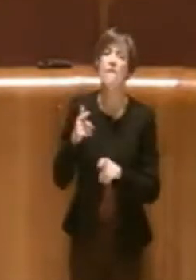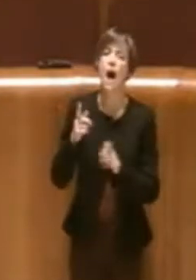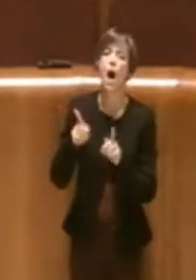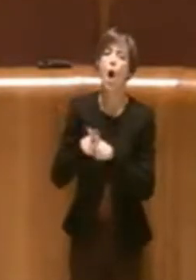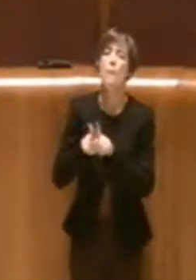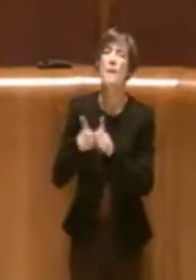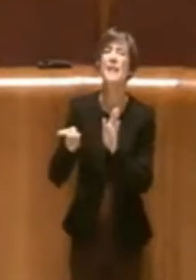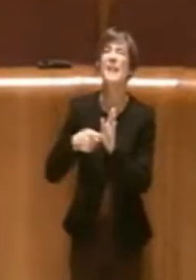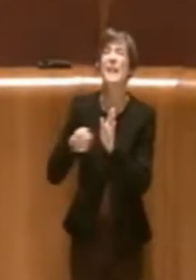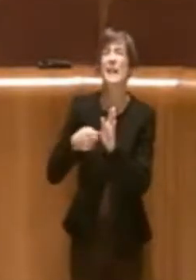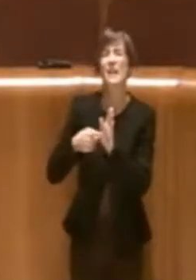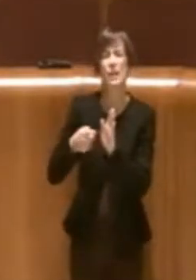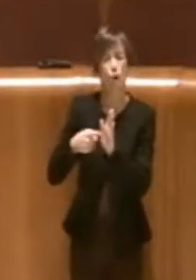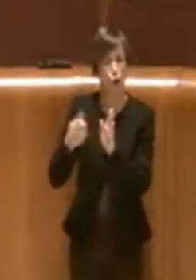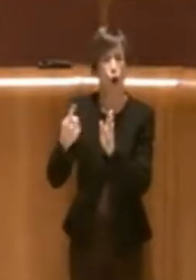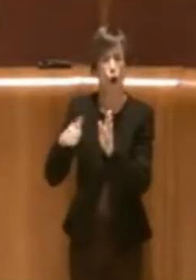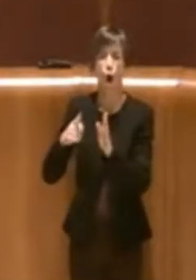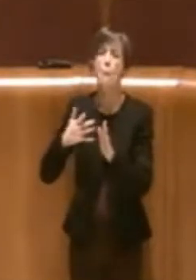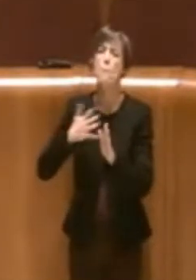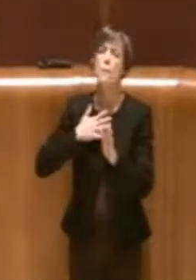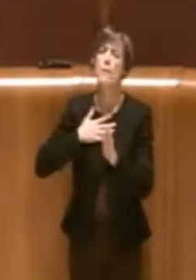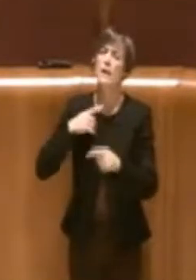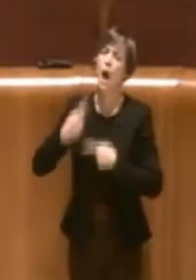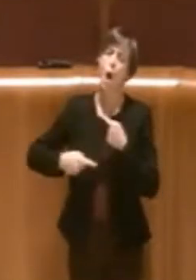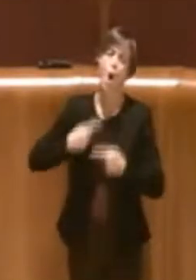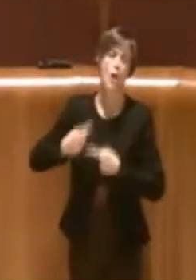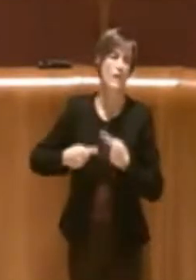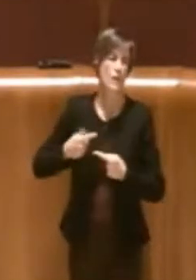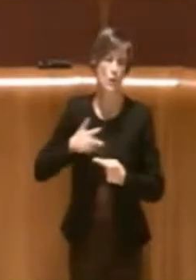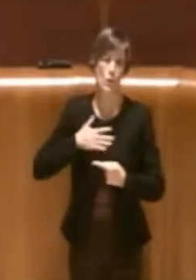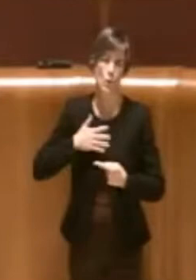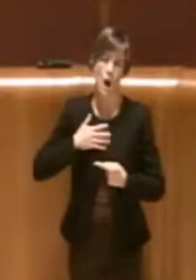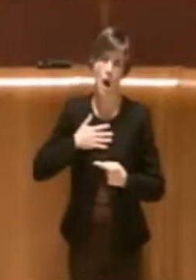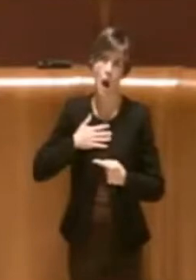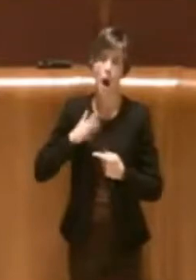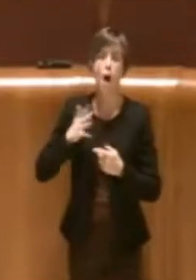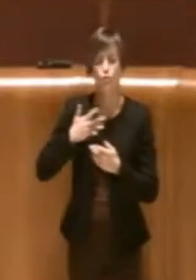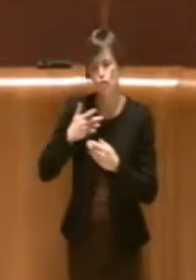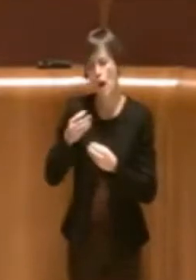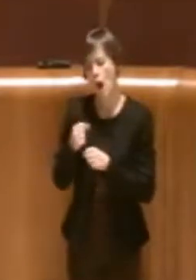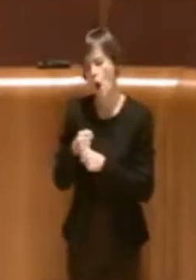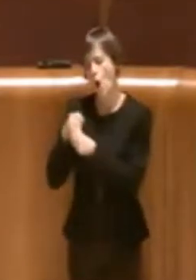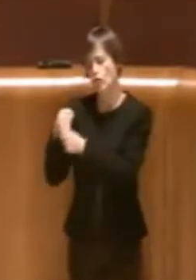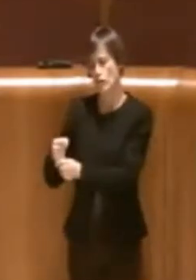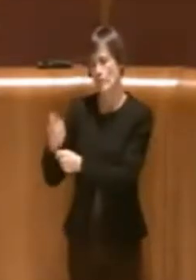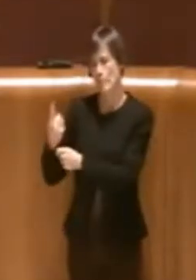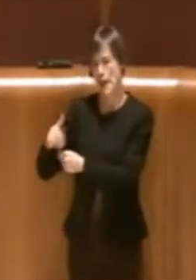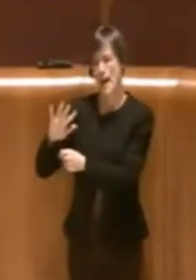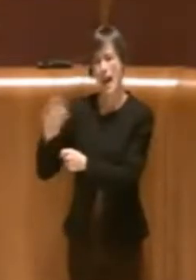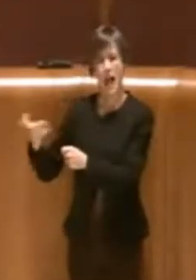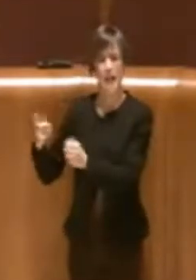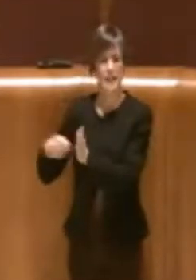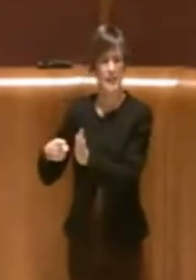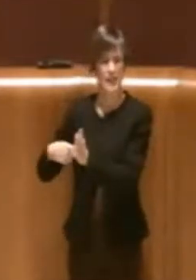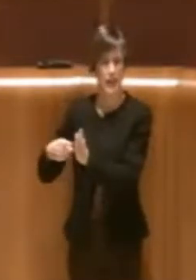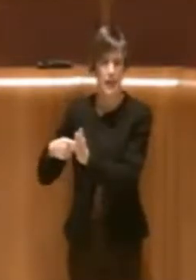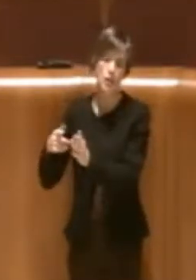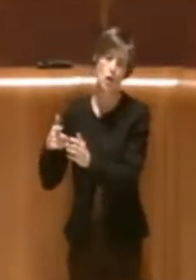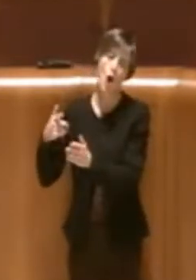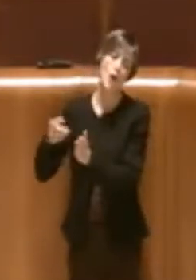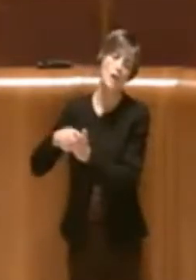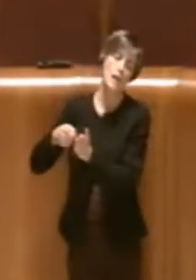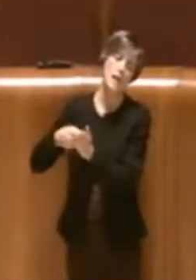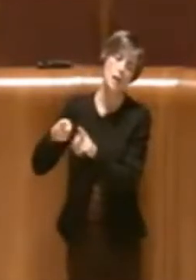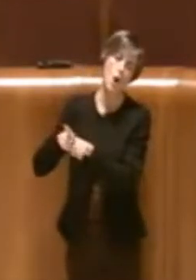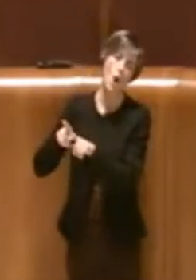concessioni di diritti di superficie o di altri diritti di godimento, mentre non trasferiamo assolutamente la proprietà